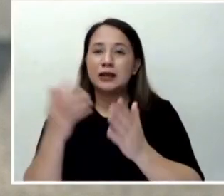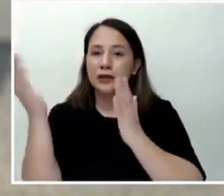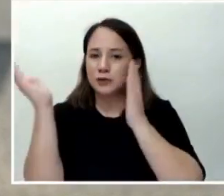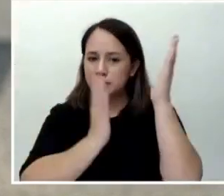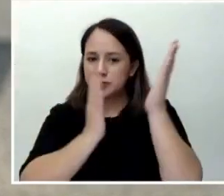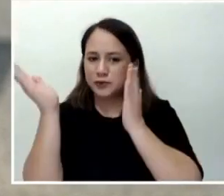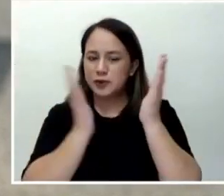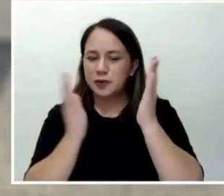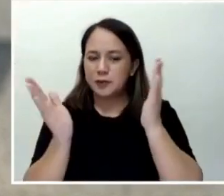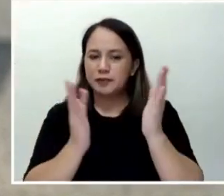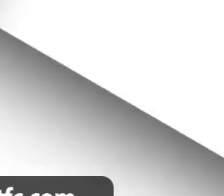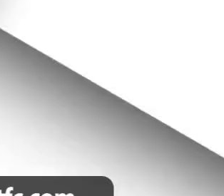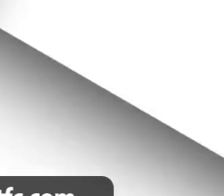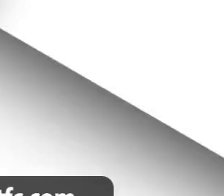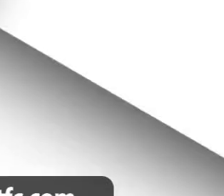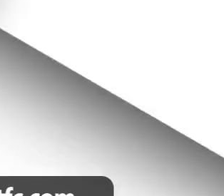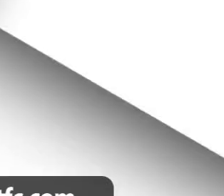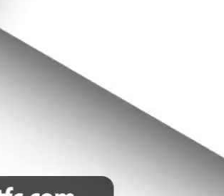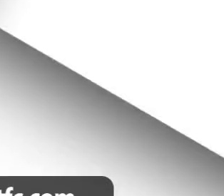gitna ng pandemia.